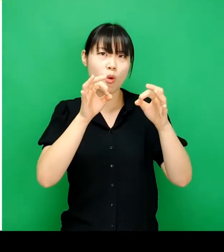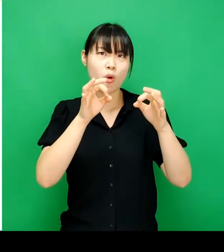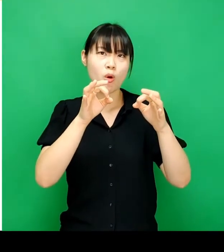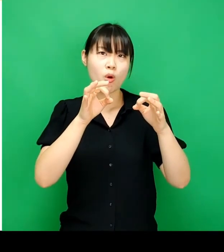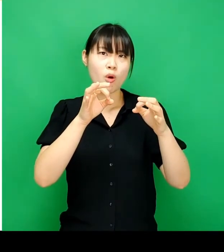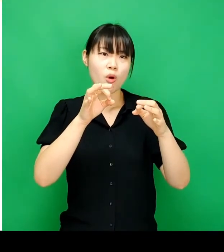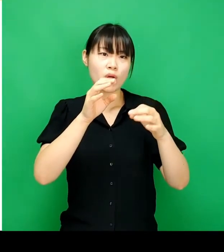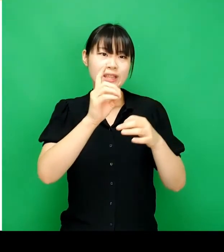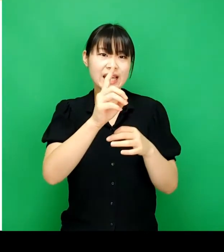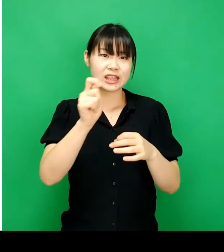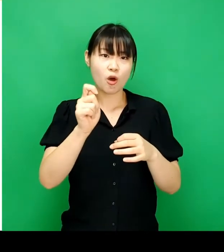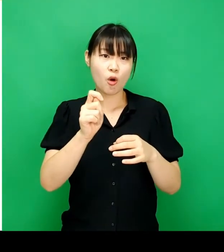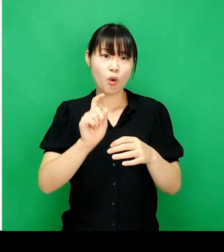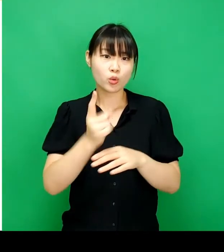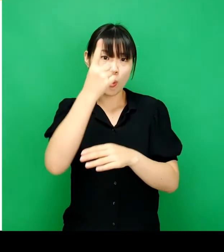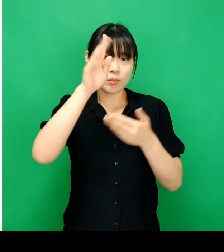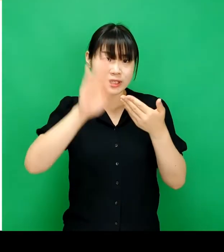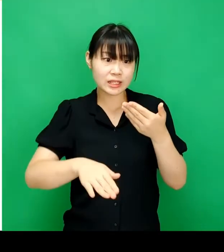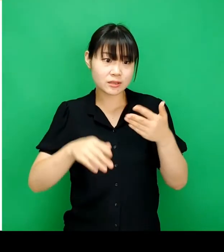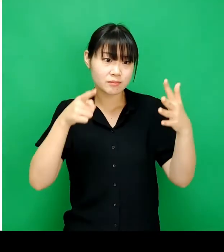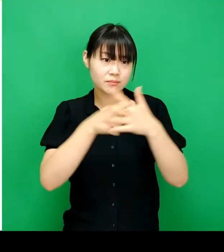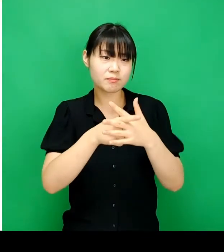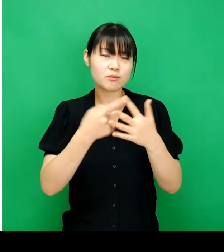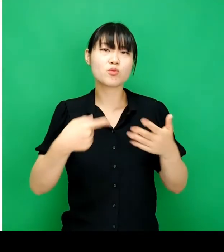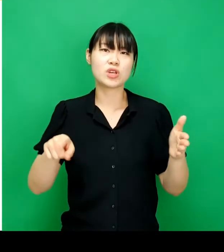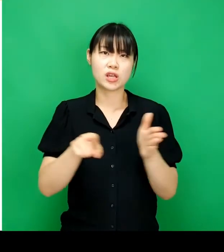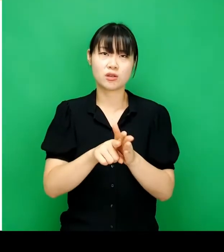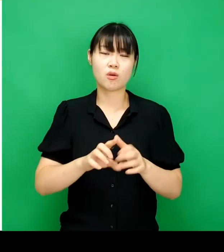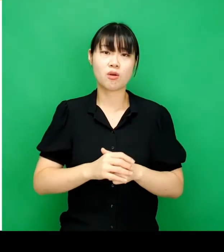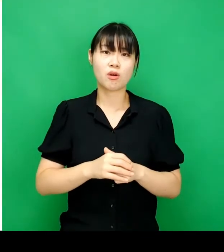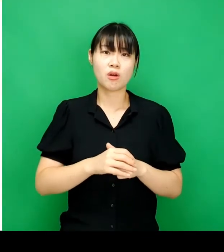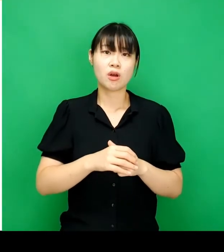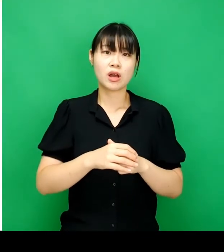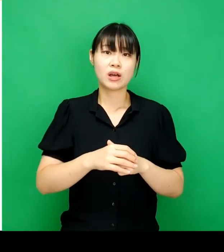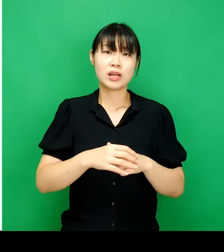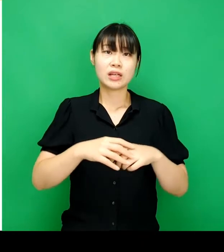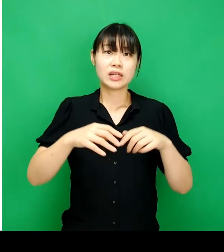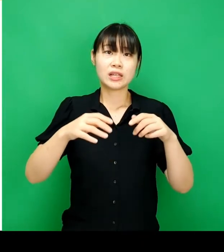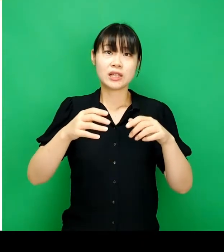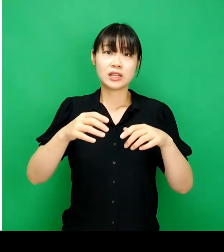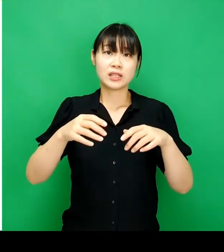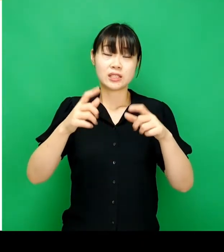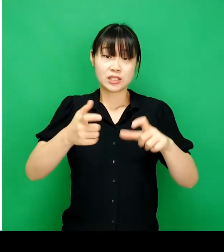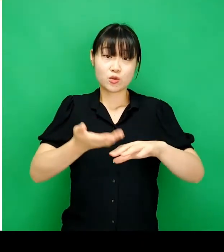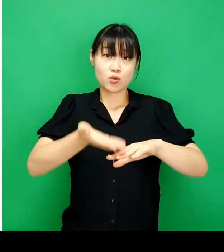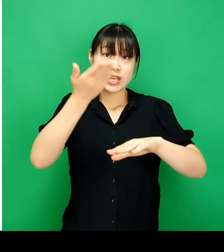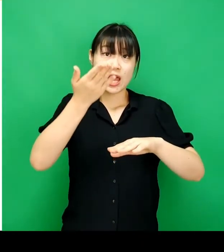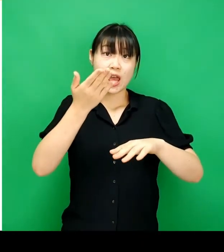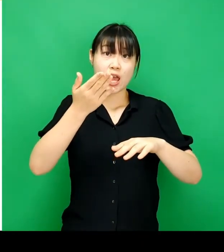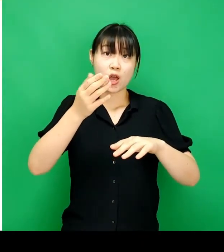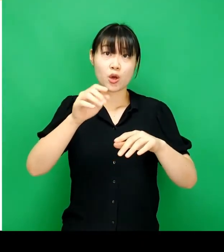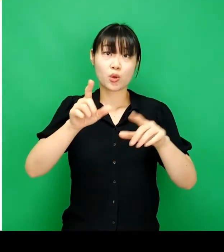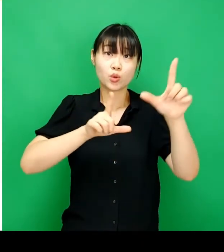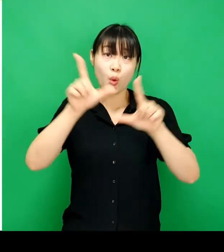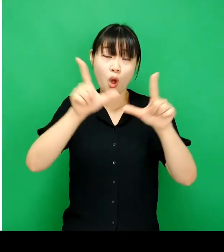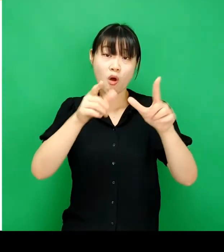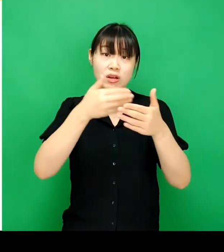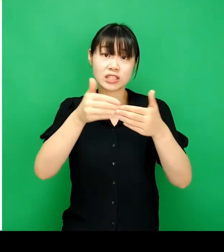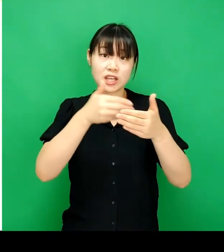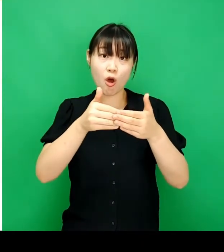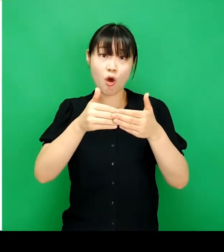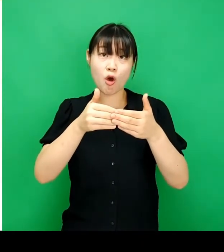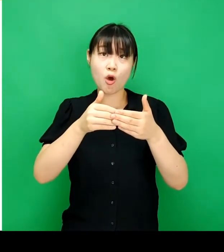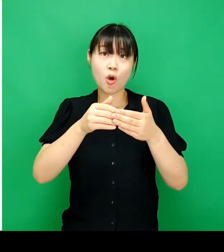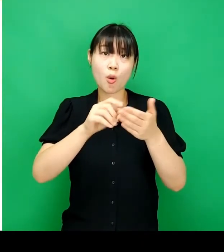직관적으로 데이터의 높고 낮음을 이해할 수 있어야 하기 때문입니다. 지도 위에 도형을 그려 지역 데이터